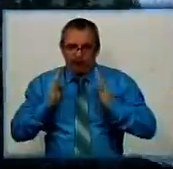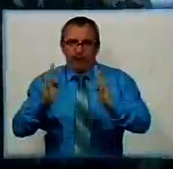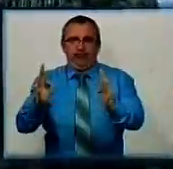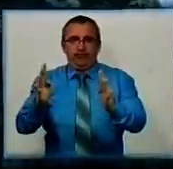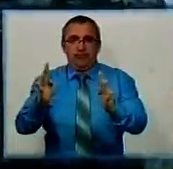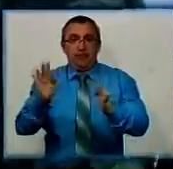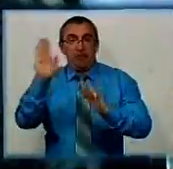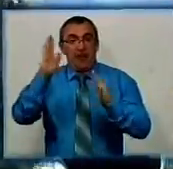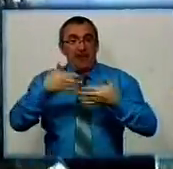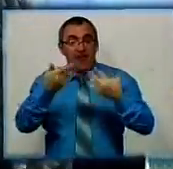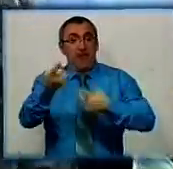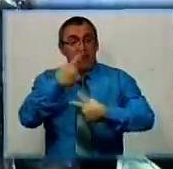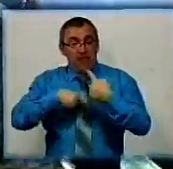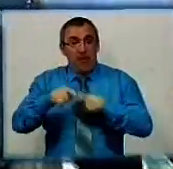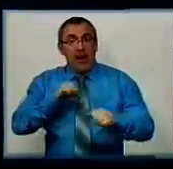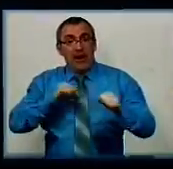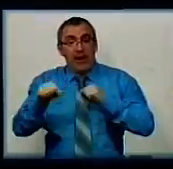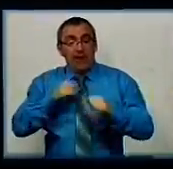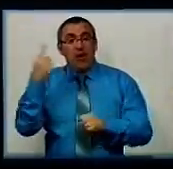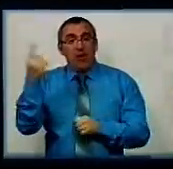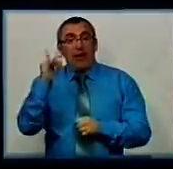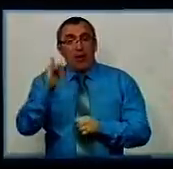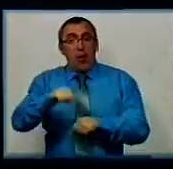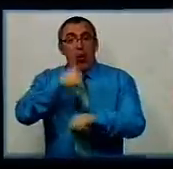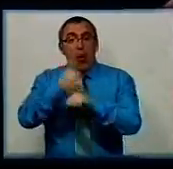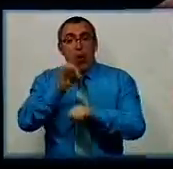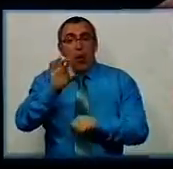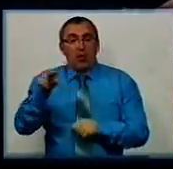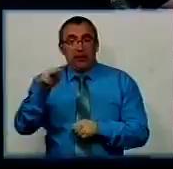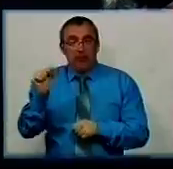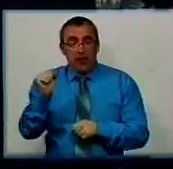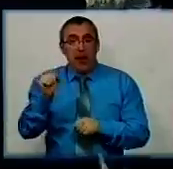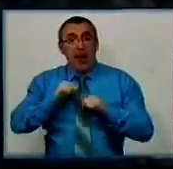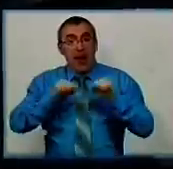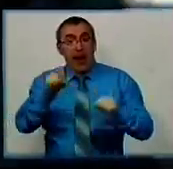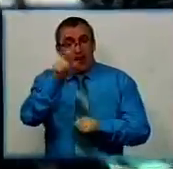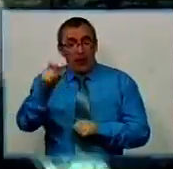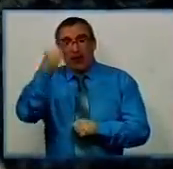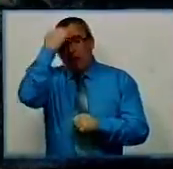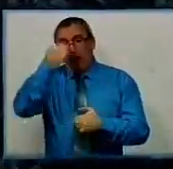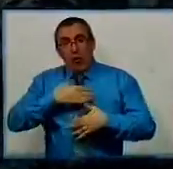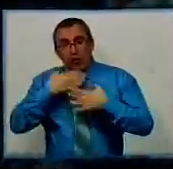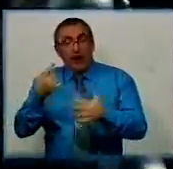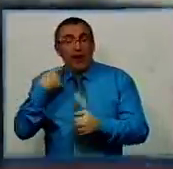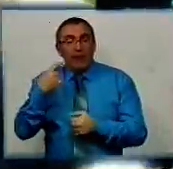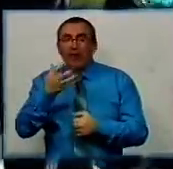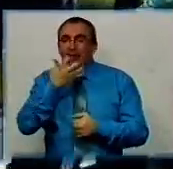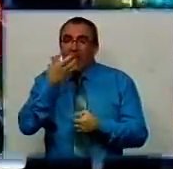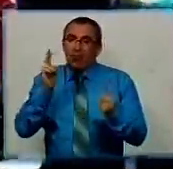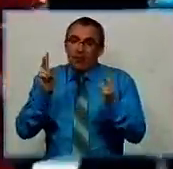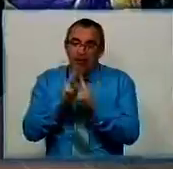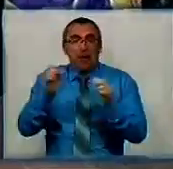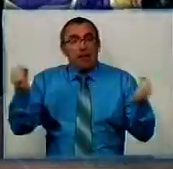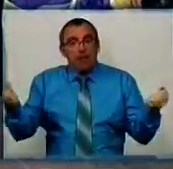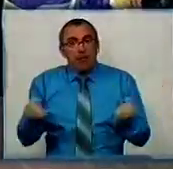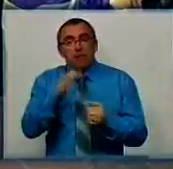Серед тих, хто привітав бійців із поверненням керівництво області і голова ОДА, самі герої подякували кірвоградцям за теплозустріч та підтримку